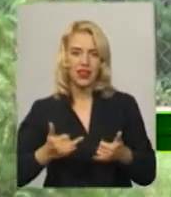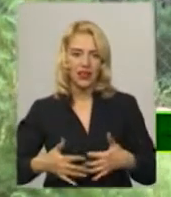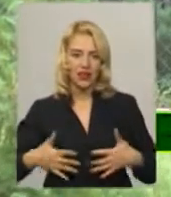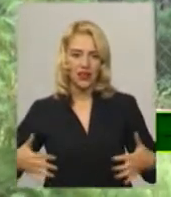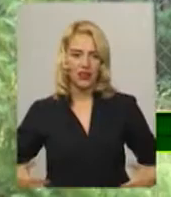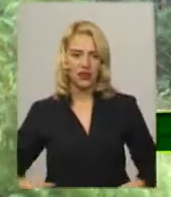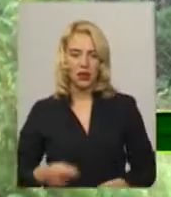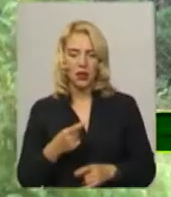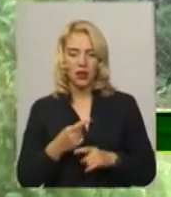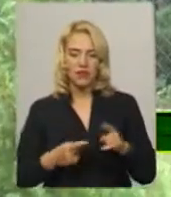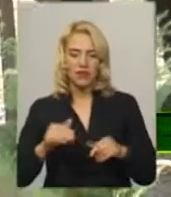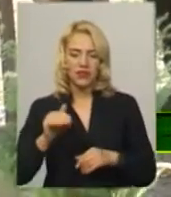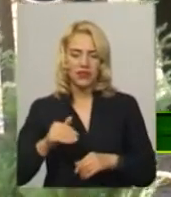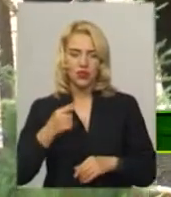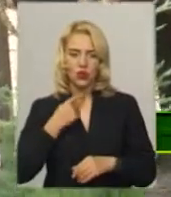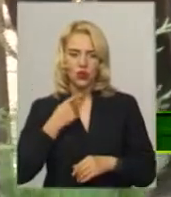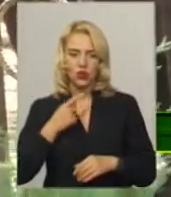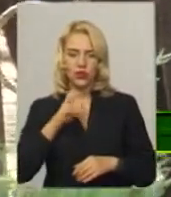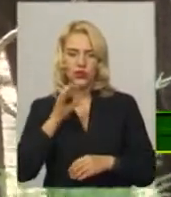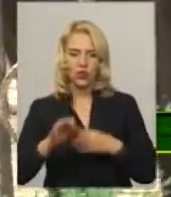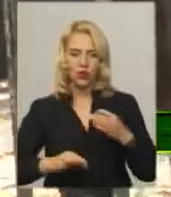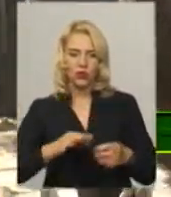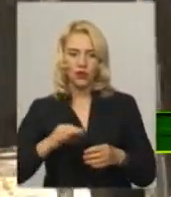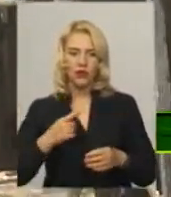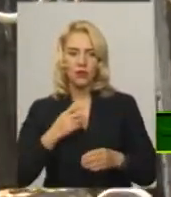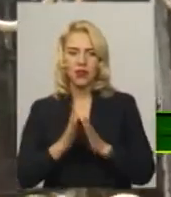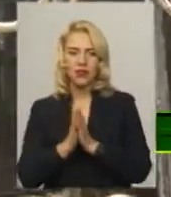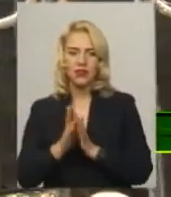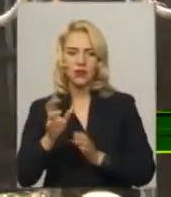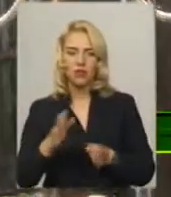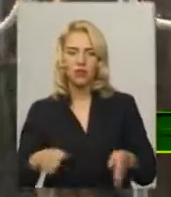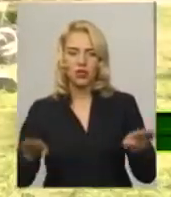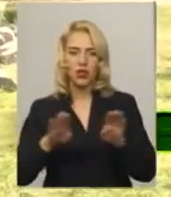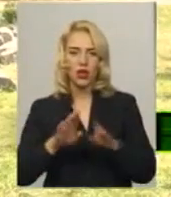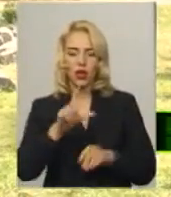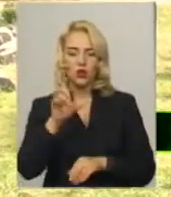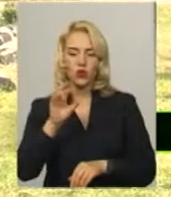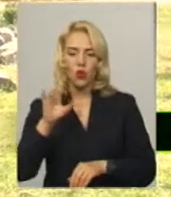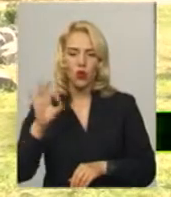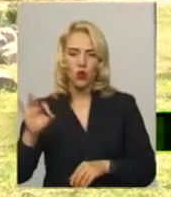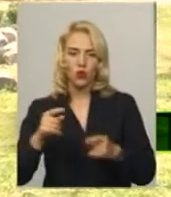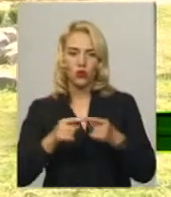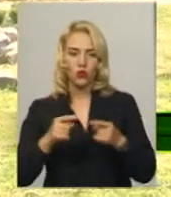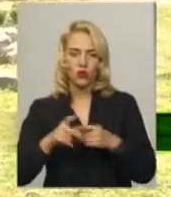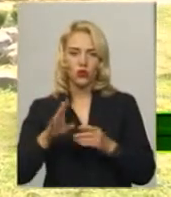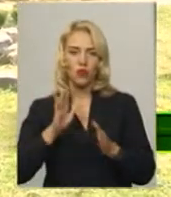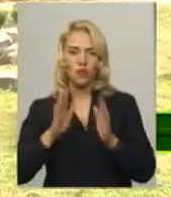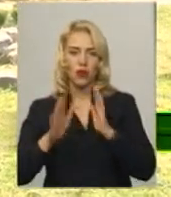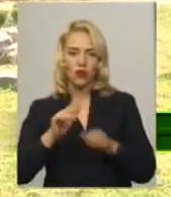півтисячі голосів за добу набрала петиція хмельничанки Анастасії Гой про закриття за окуточку у парку Чекмана в обласному центрі.